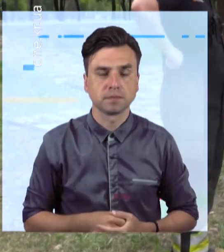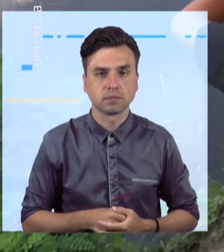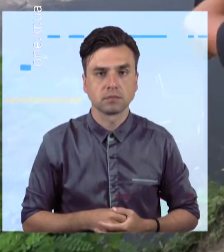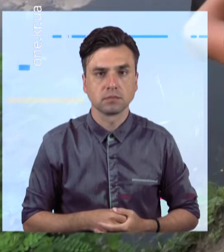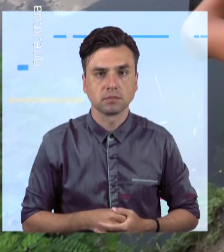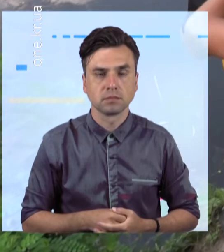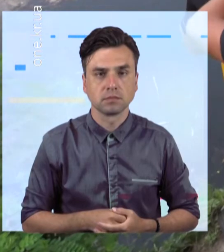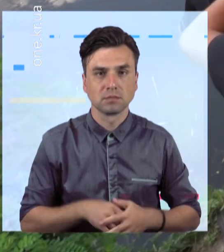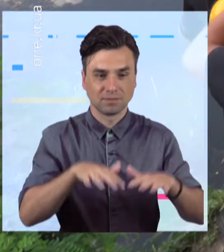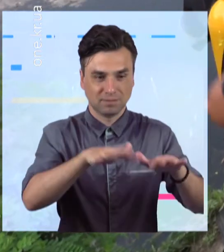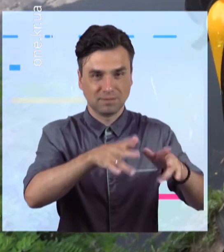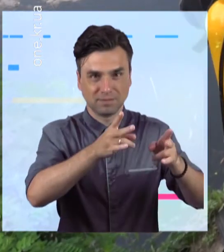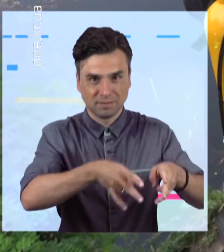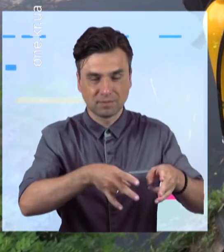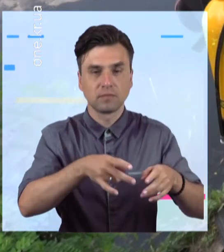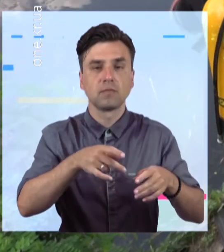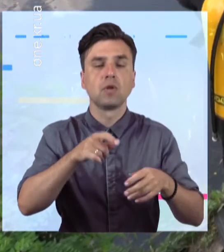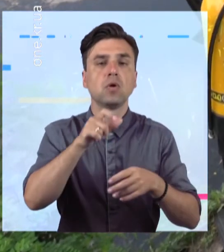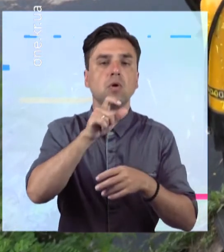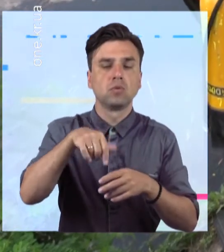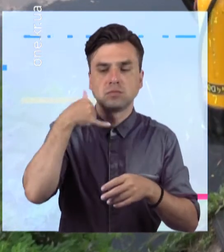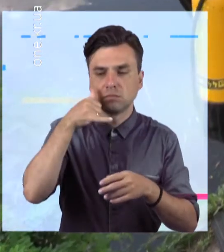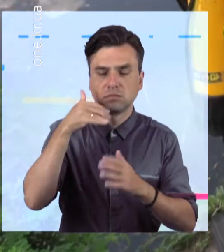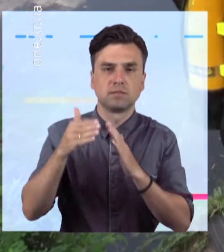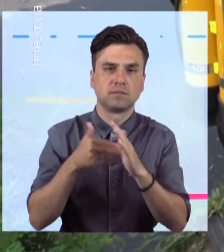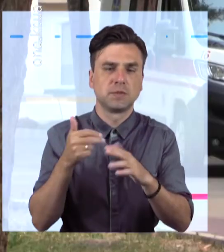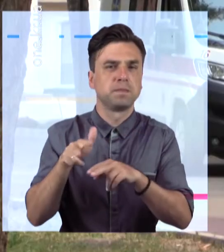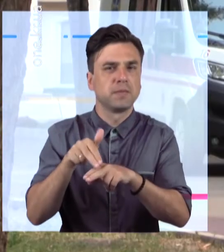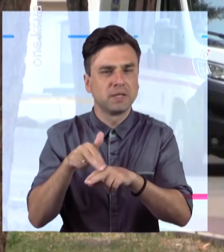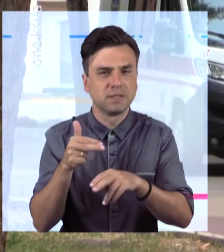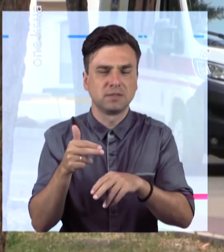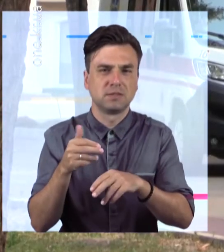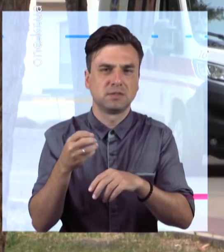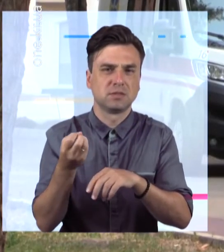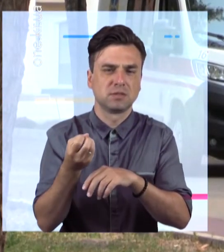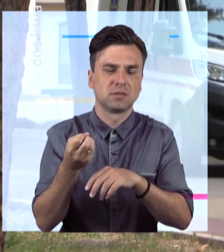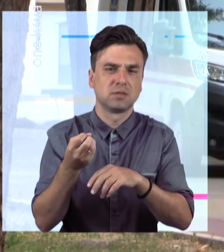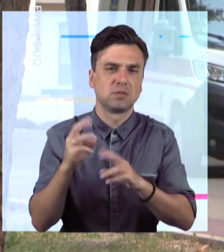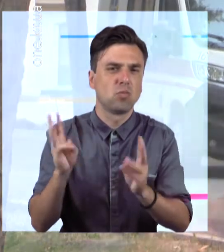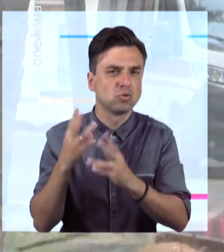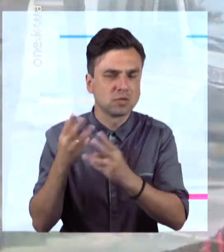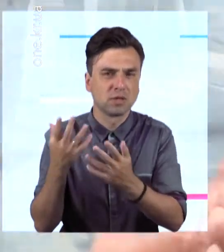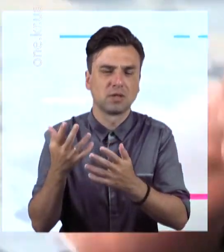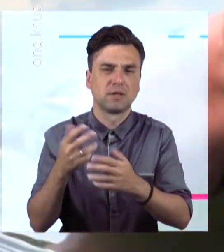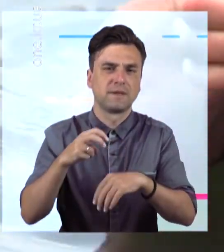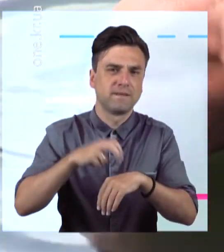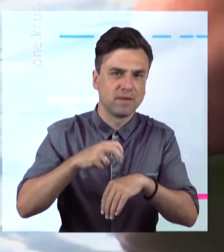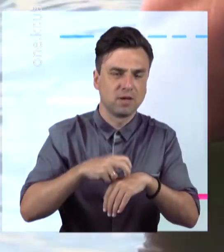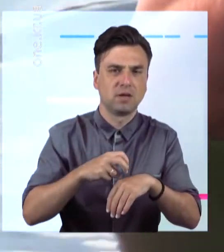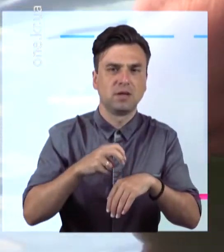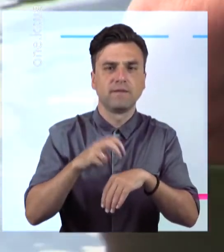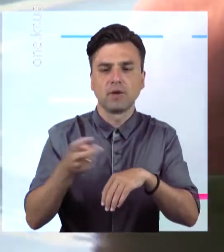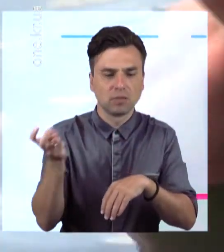На місце трагічного інциденту відпочивальники викликали рятувальників, поліцейських та медиків. Останні лише констатували